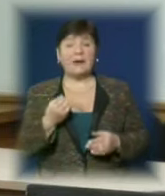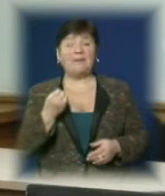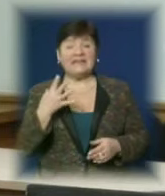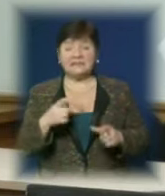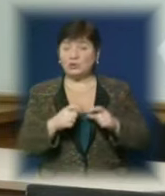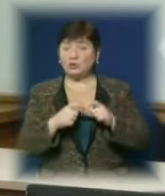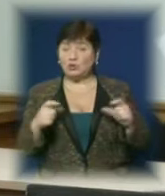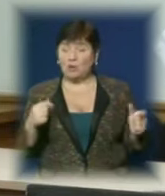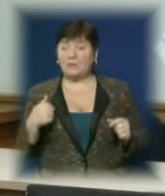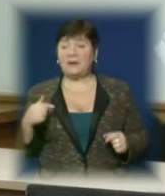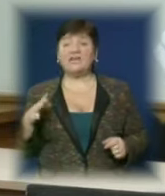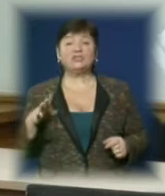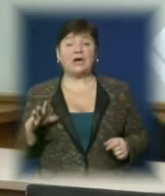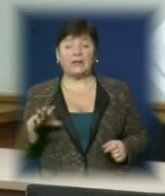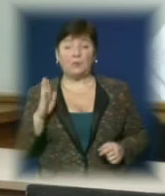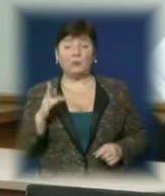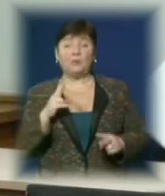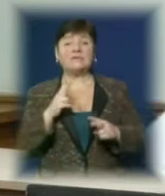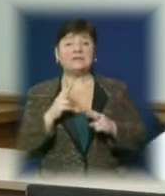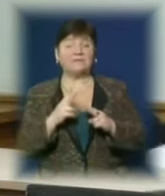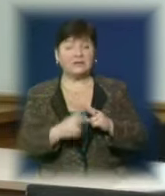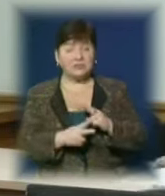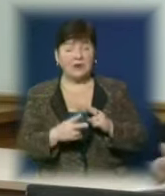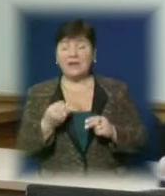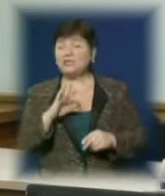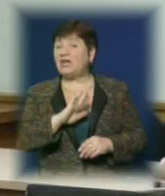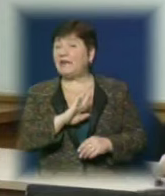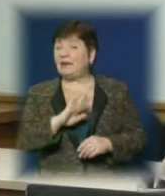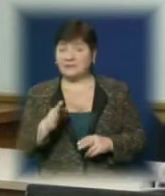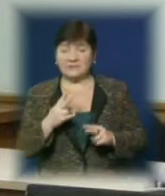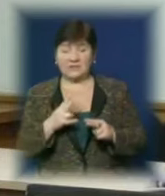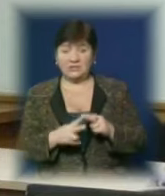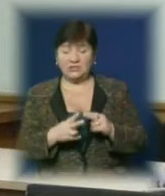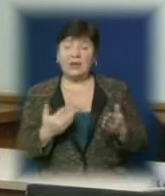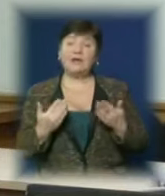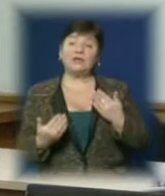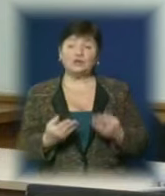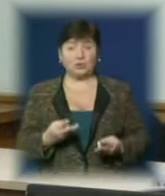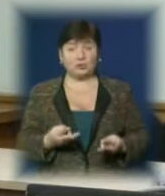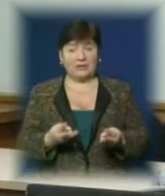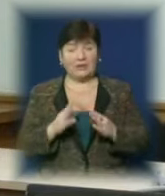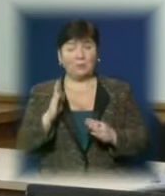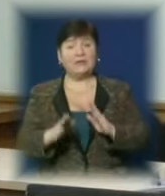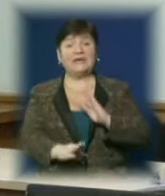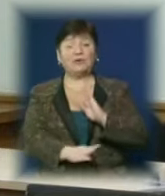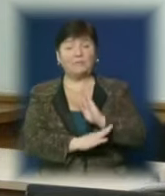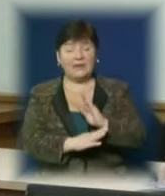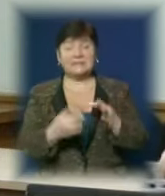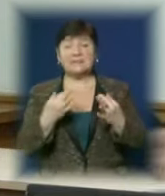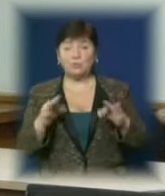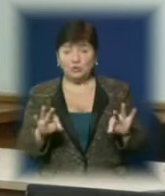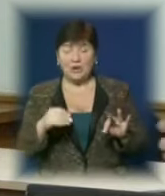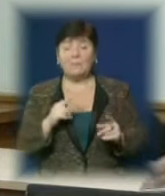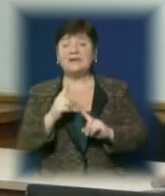школи, ми чекали, що вона також буде завершена, але вона ще не закінчена. У разі, якщо котельня на дровах буде запущена, ми будемо